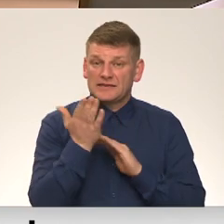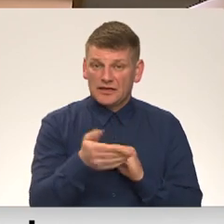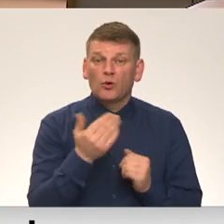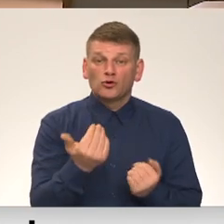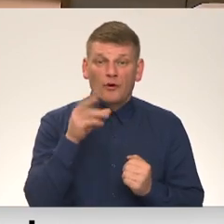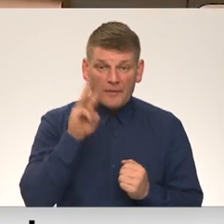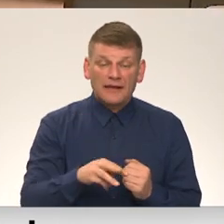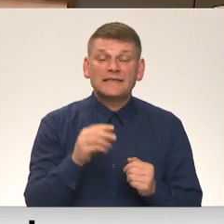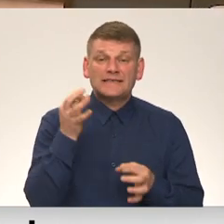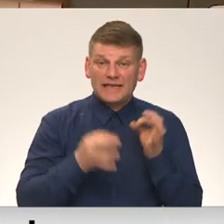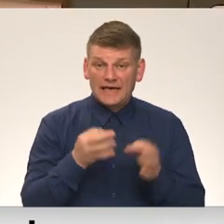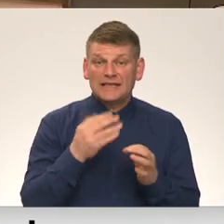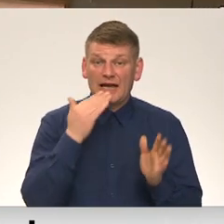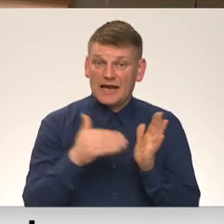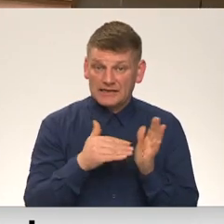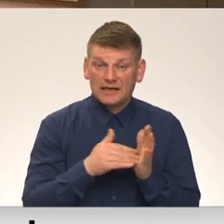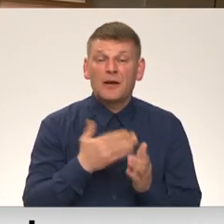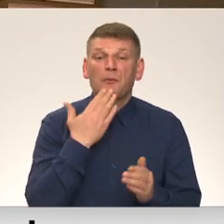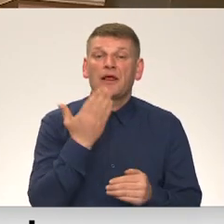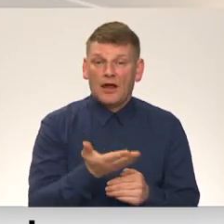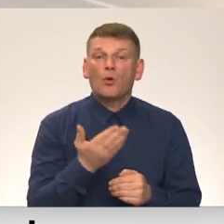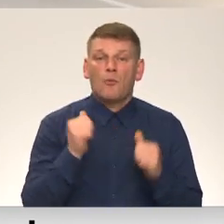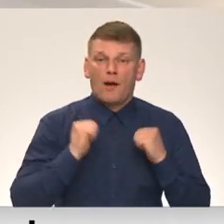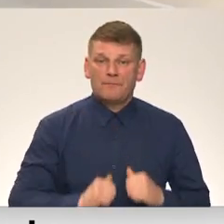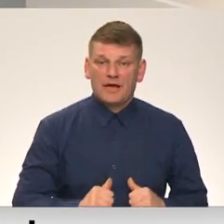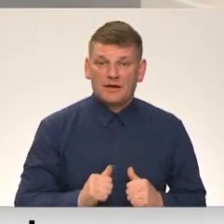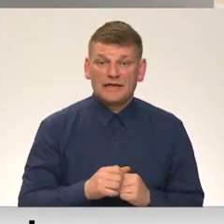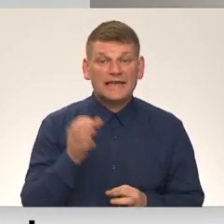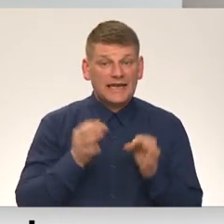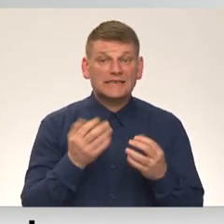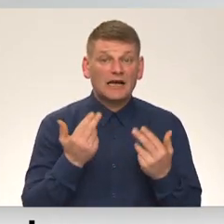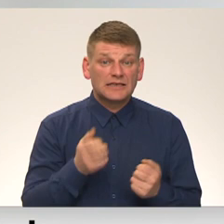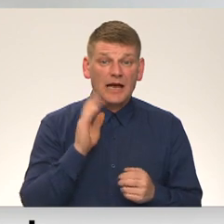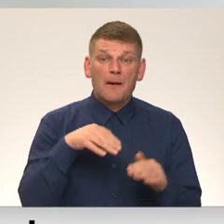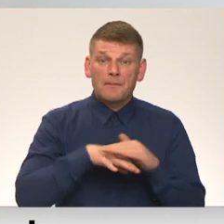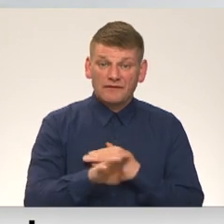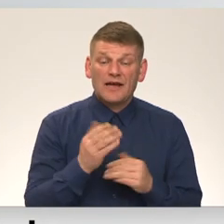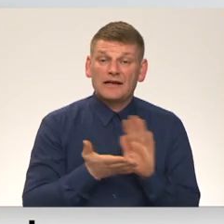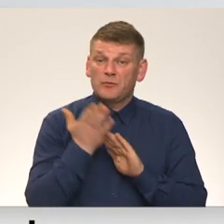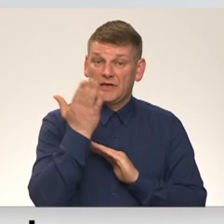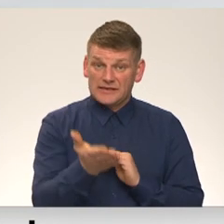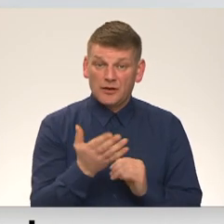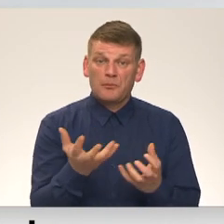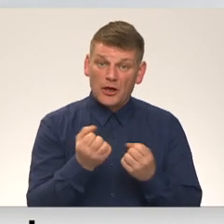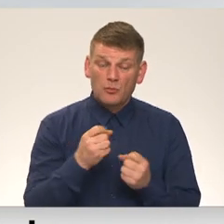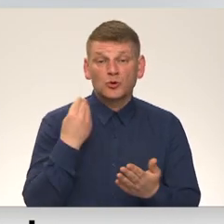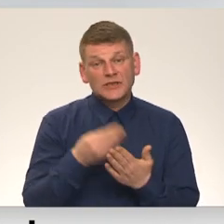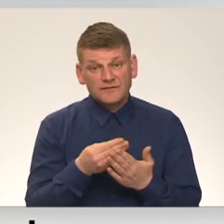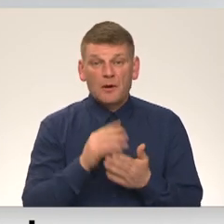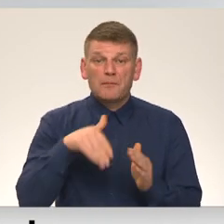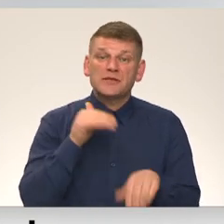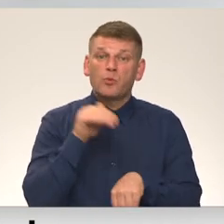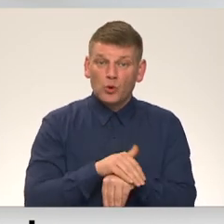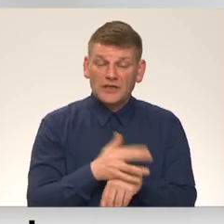rajona tiesa reizeknē pieteikumu apmierinājusi. Tiesa atzina, ka patvēruma, iesnieguma, pieņemšana un izvērtēšana pēc